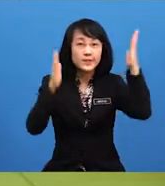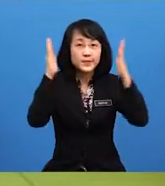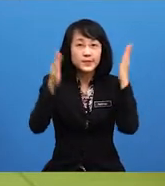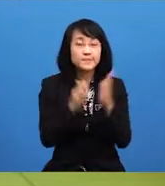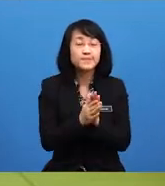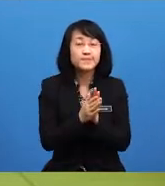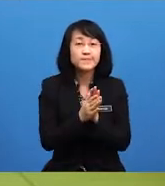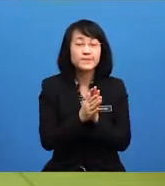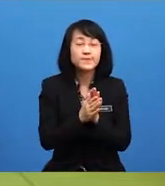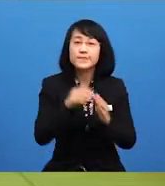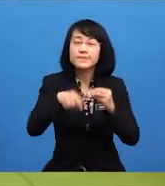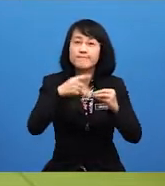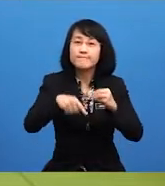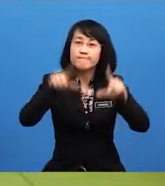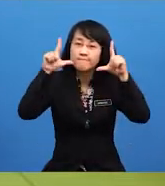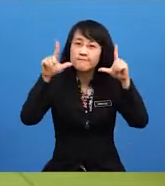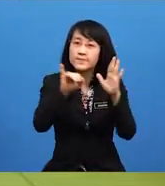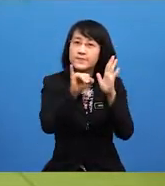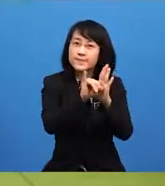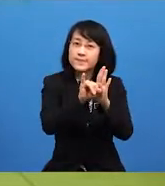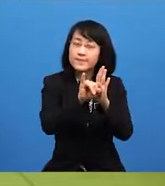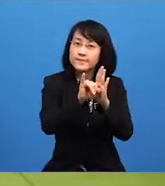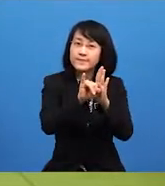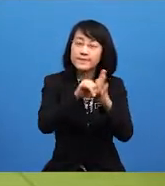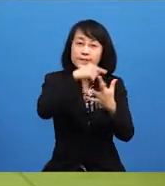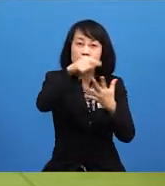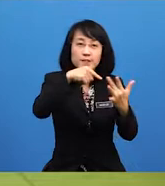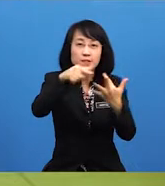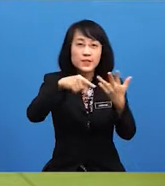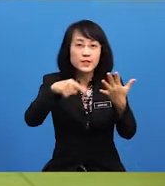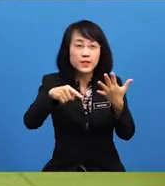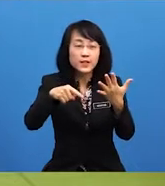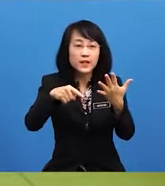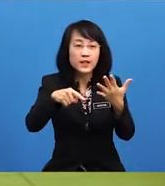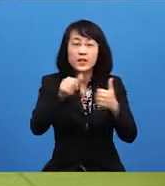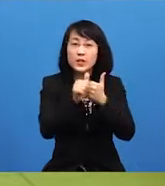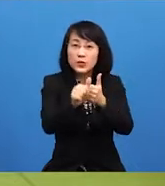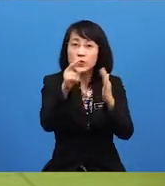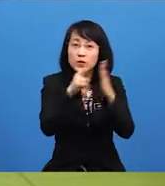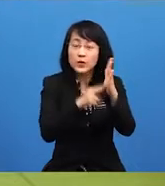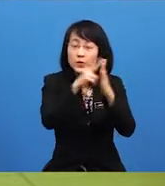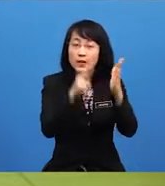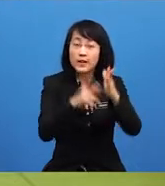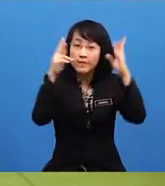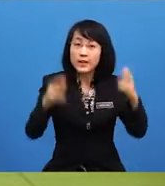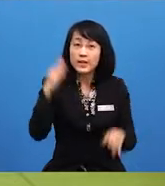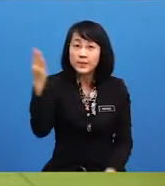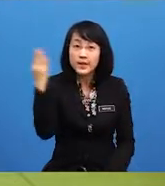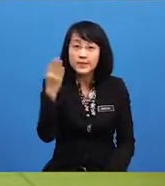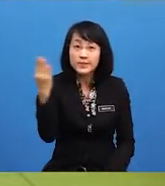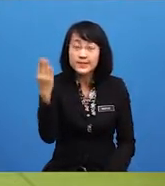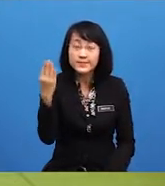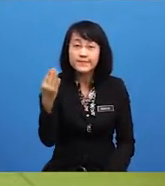gambaran maruah dan imej di kalangan pengamal undang-undang. rakyat biasa dan